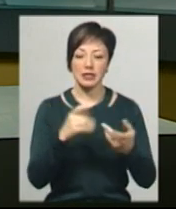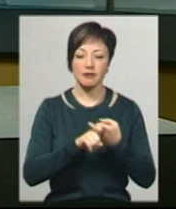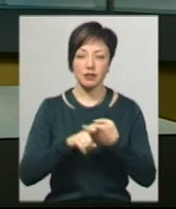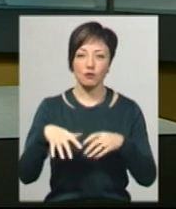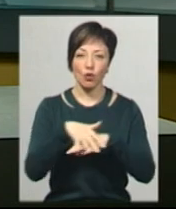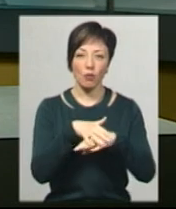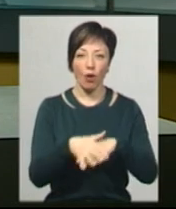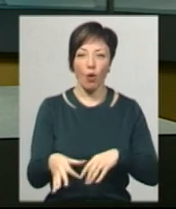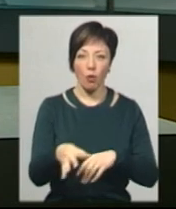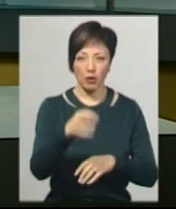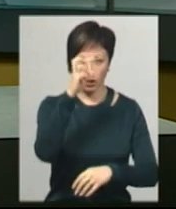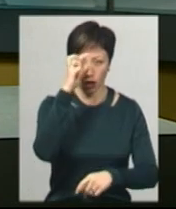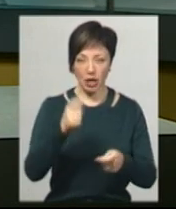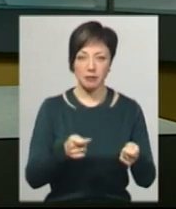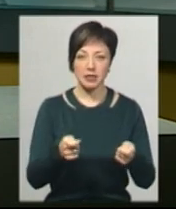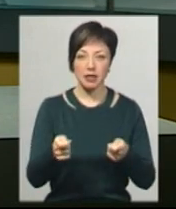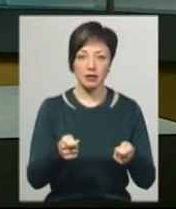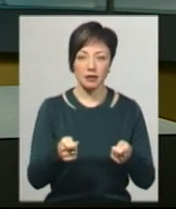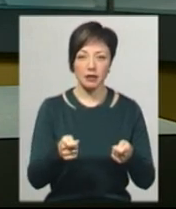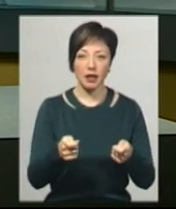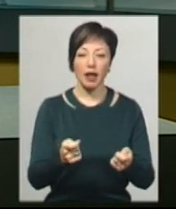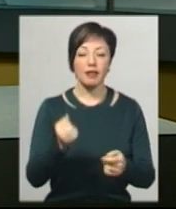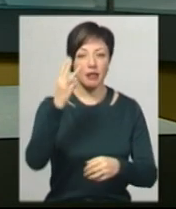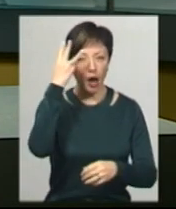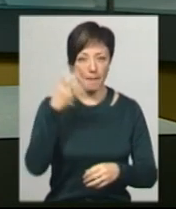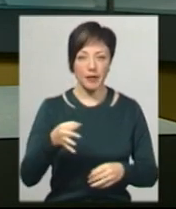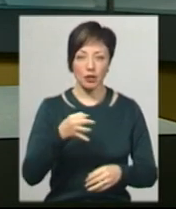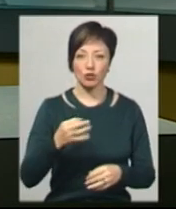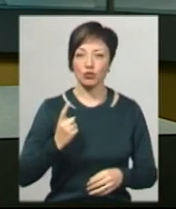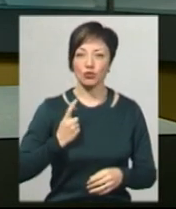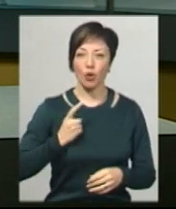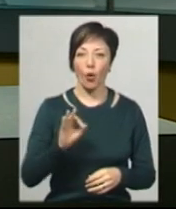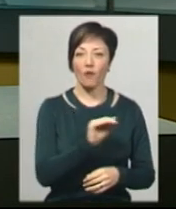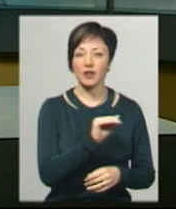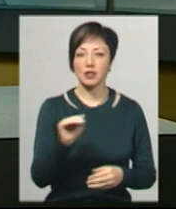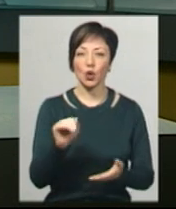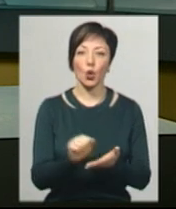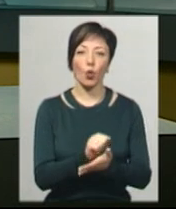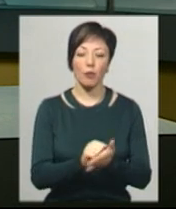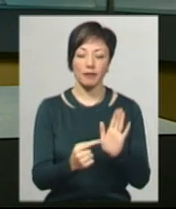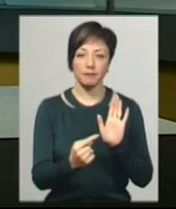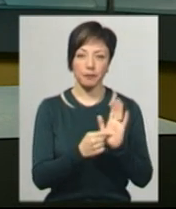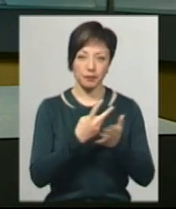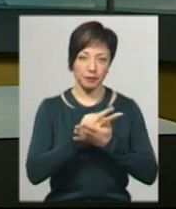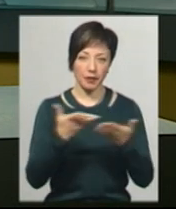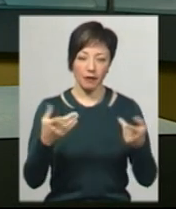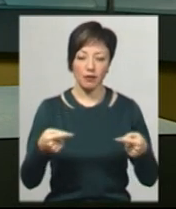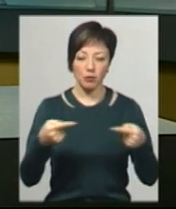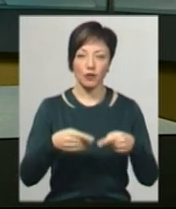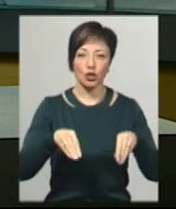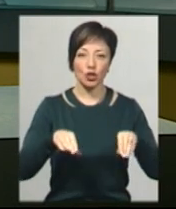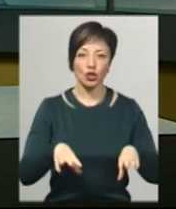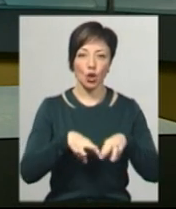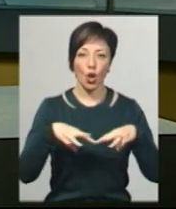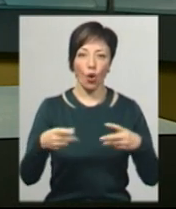громадськістю облдержадміністрації Інни Михайлової, на Хмельниччині очікують на офіційний документ, де буде уприлюднене відповідне рішення